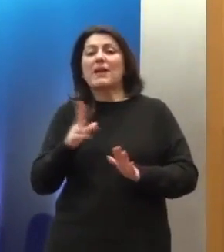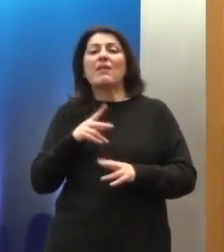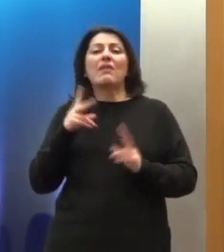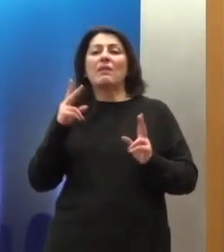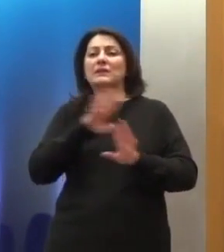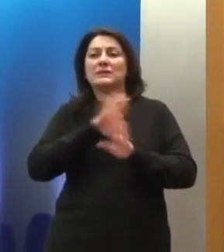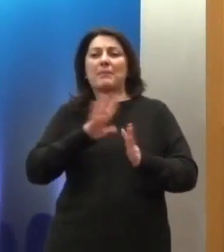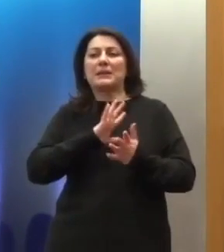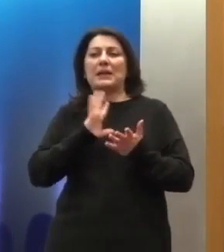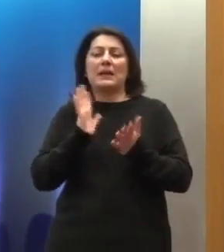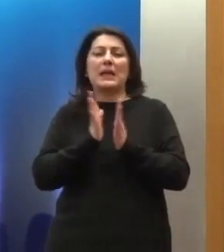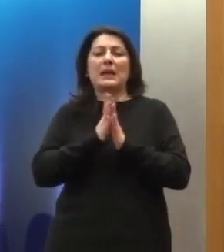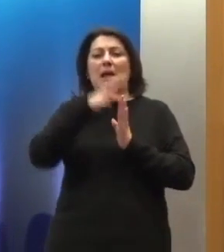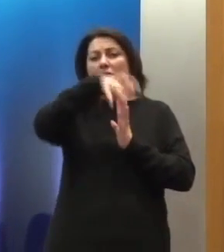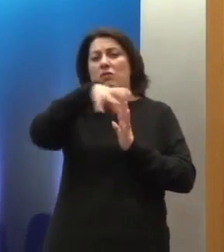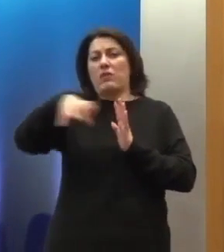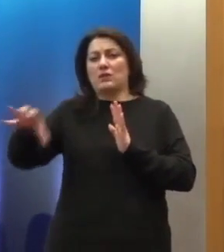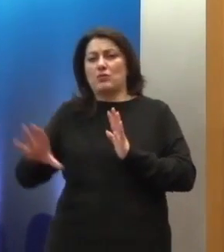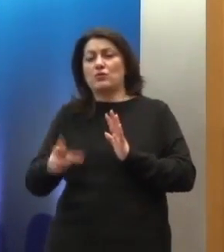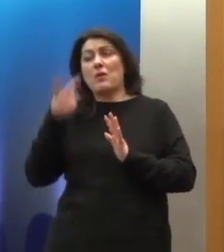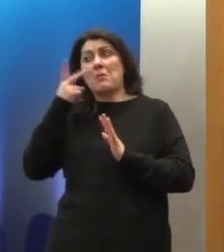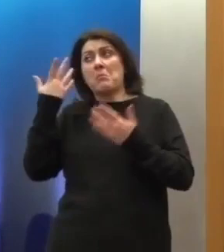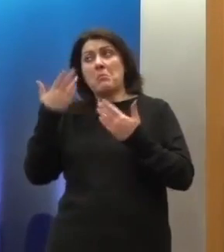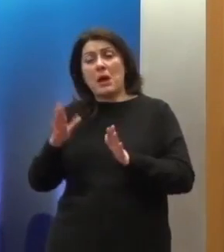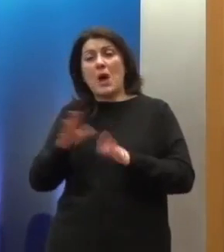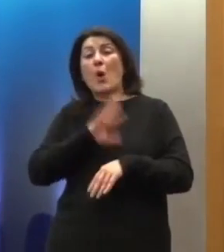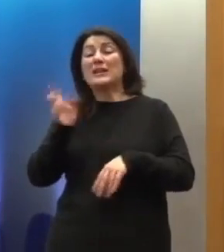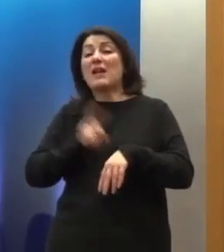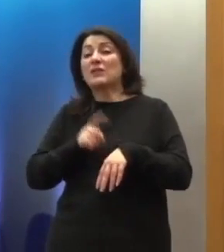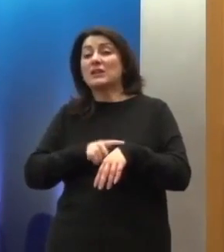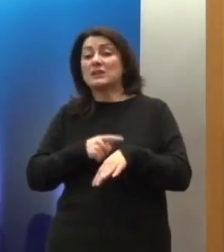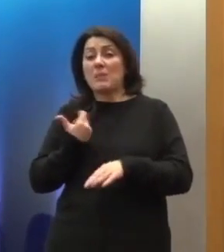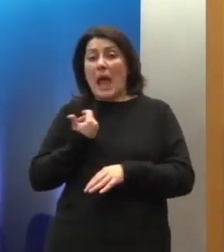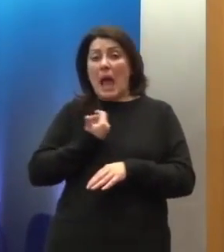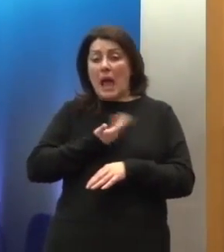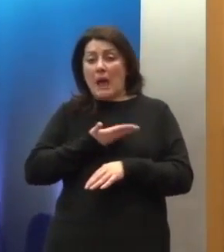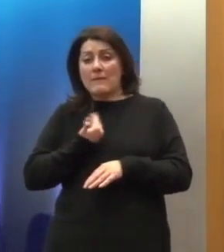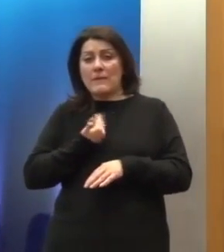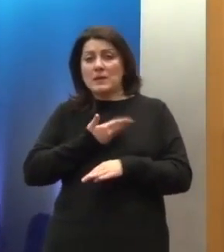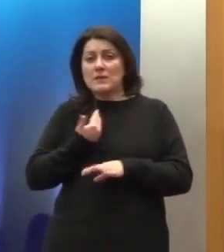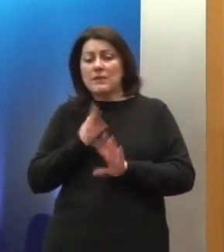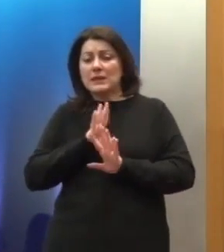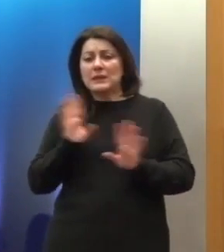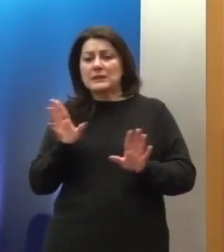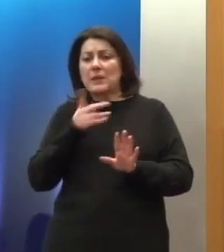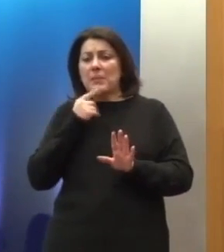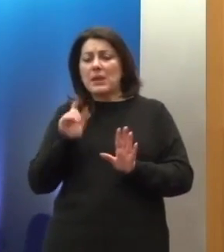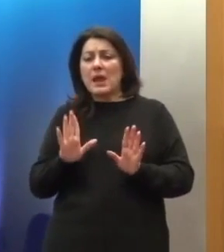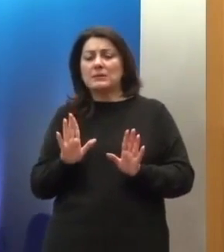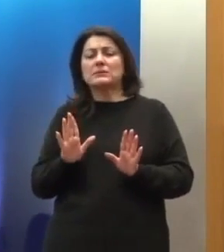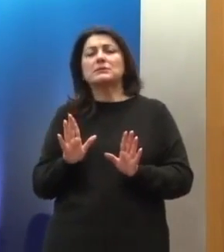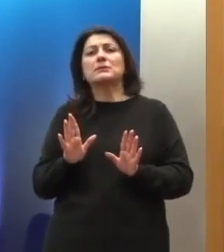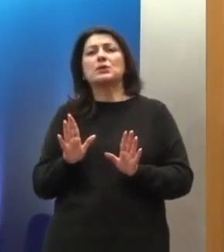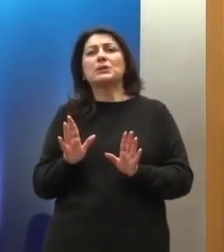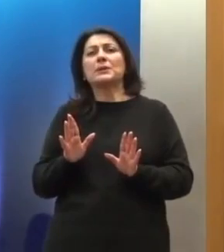όπως είδαμε και από μερικές άλλες χώρες, όταν η αμφισβήτηση φύγει τελικά, ή